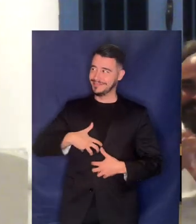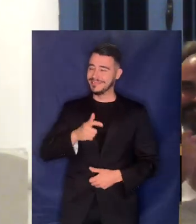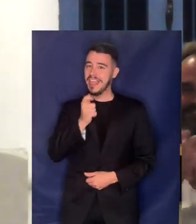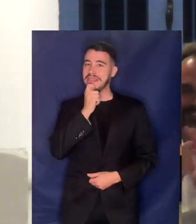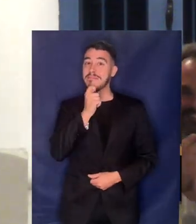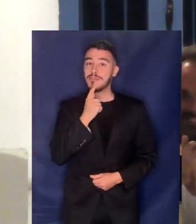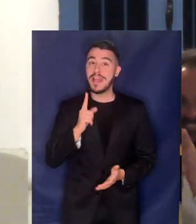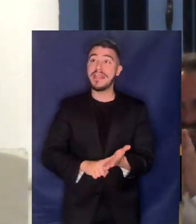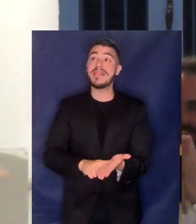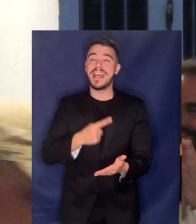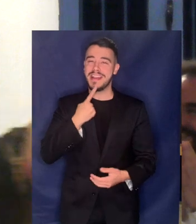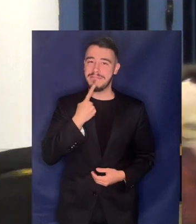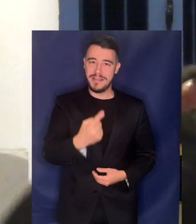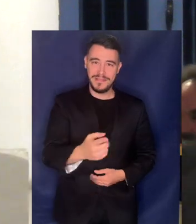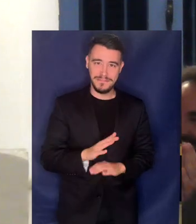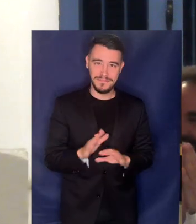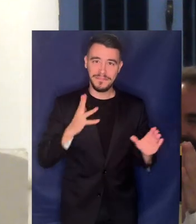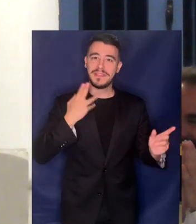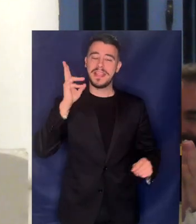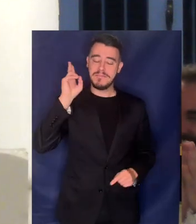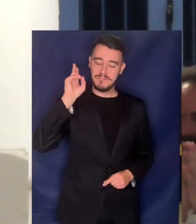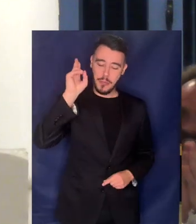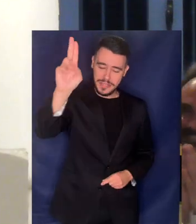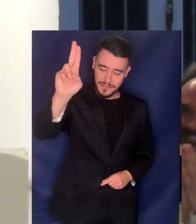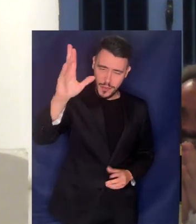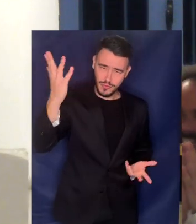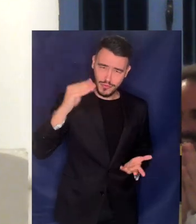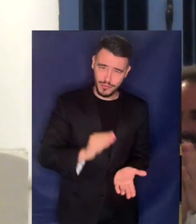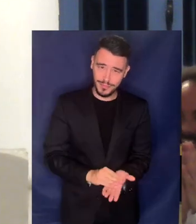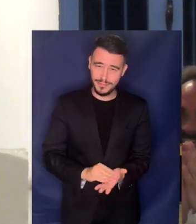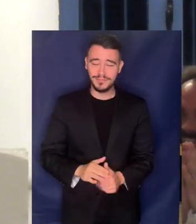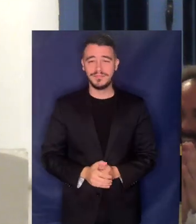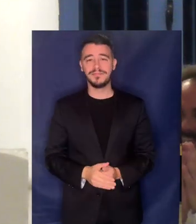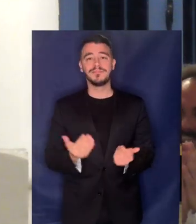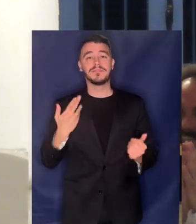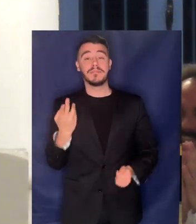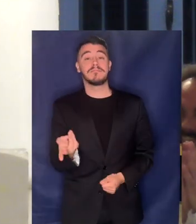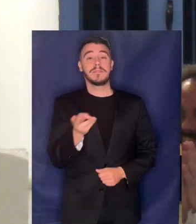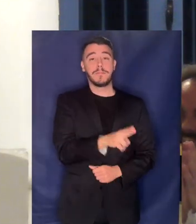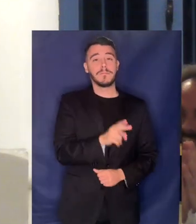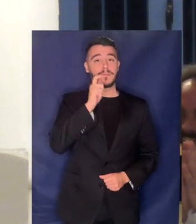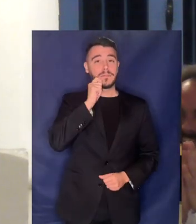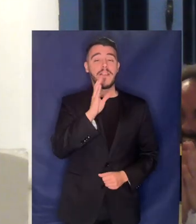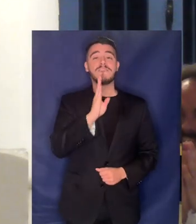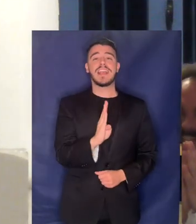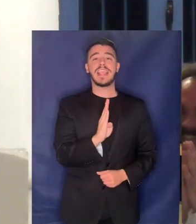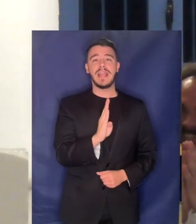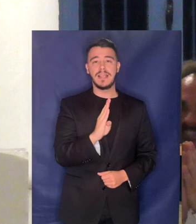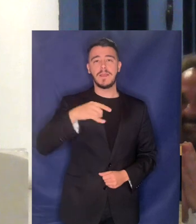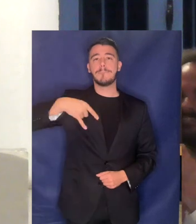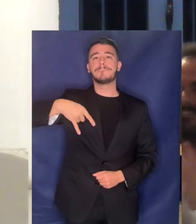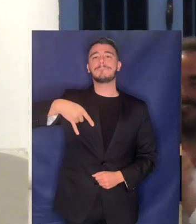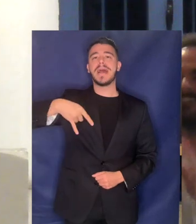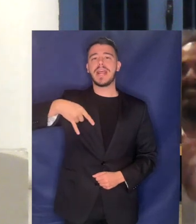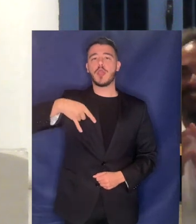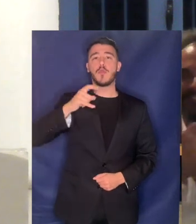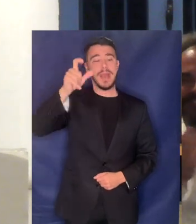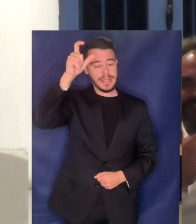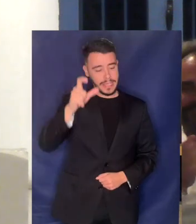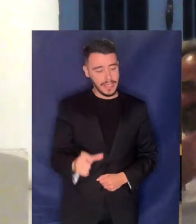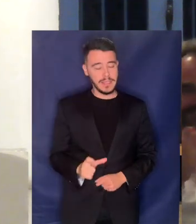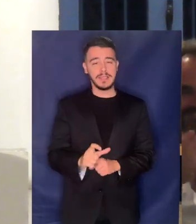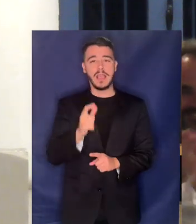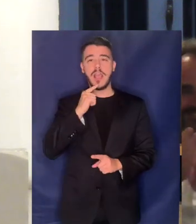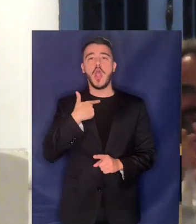και υποψήφιος στην καρδίτσα και ο Βαγγέλης ο Παναγιώτης ο οποίος είναι επίσης νομικός